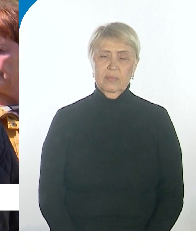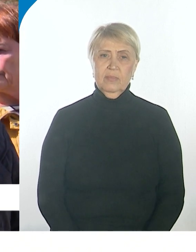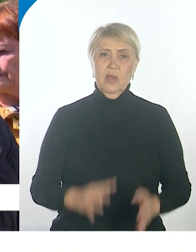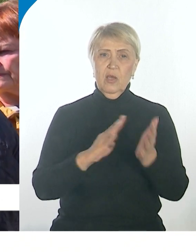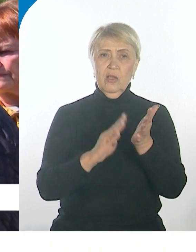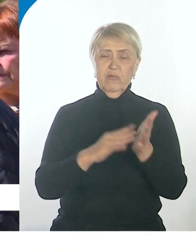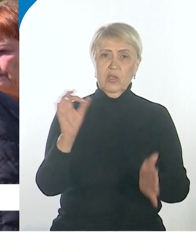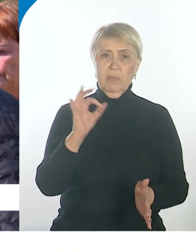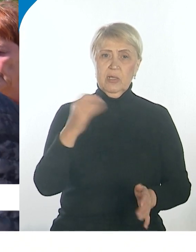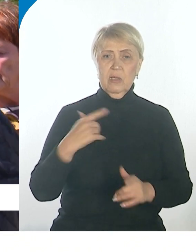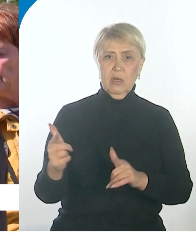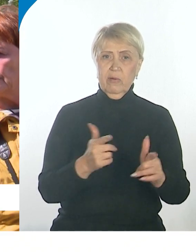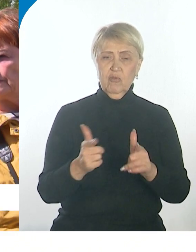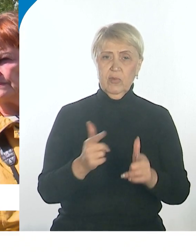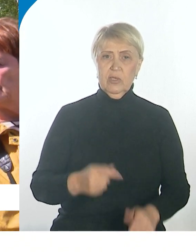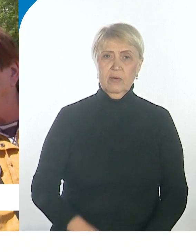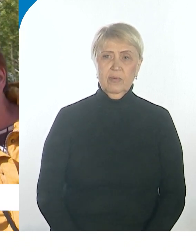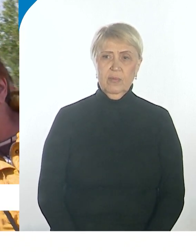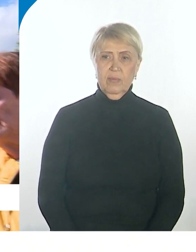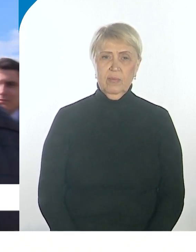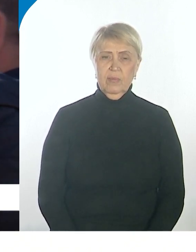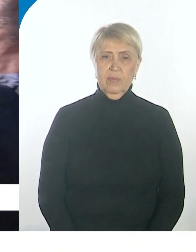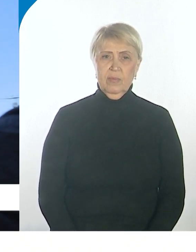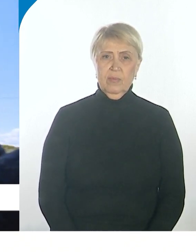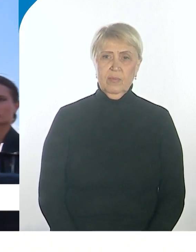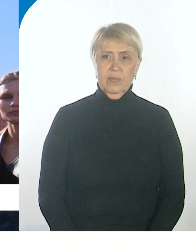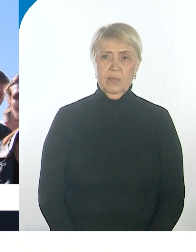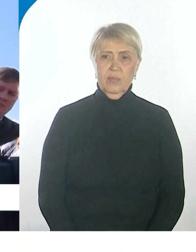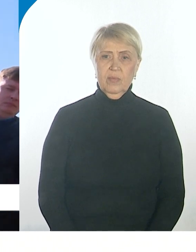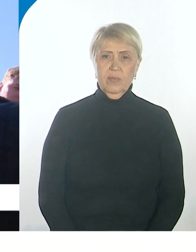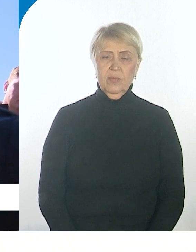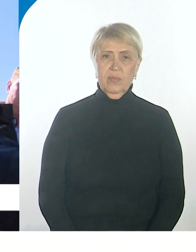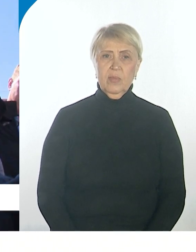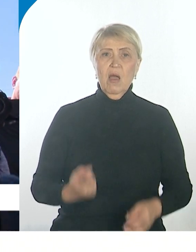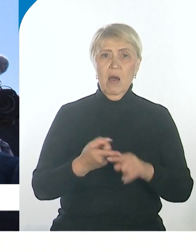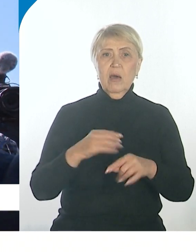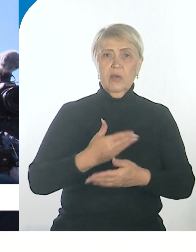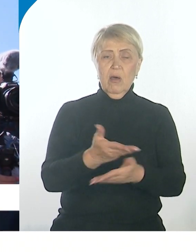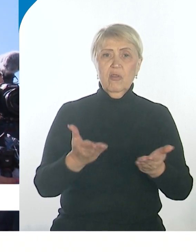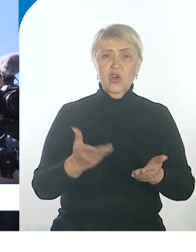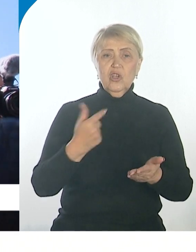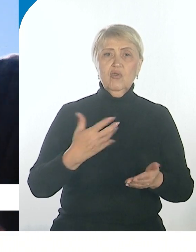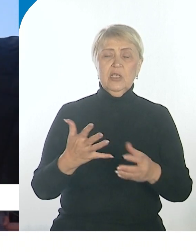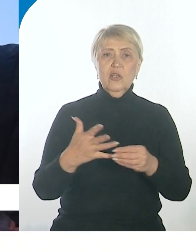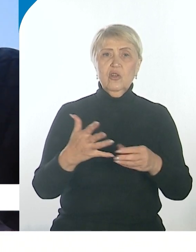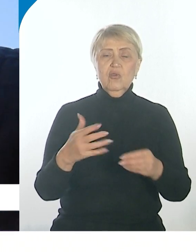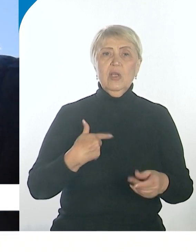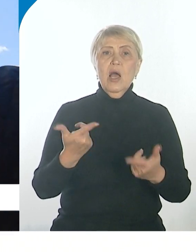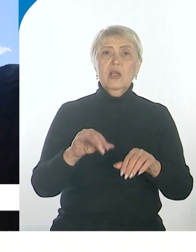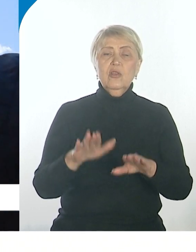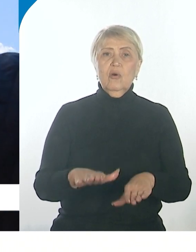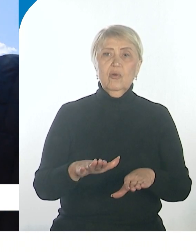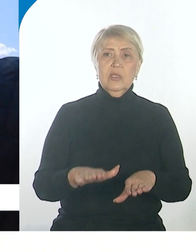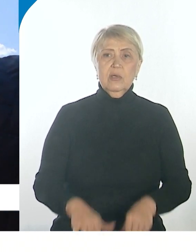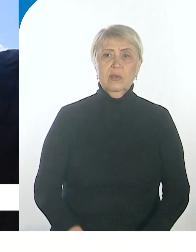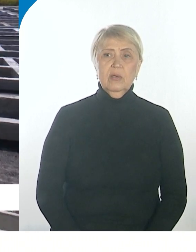% готовности. Вот вся наша территория. Мы где находимся? Вот мы находимся